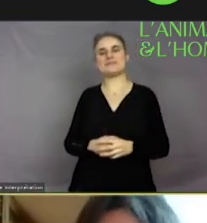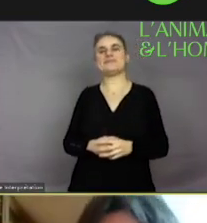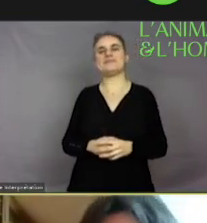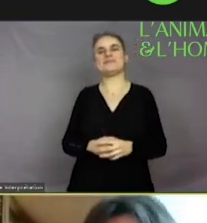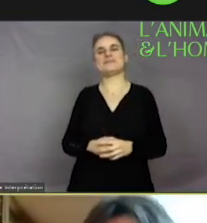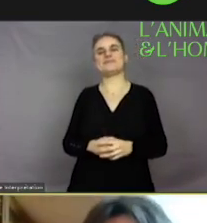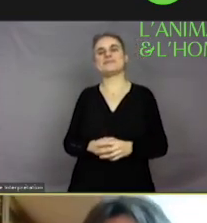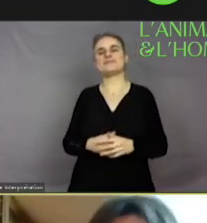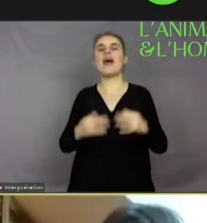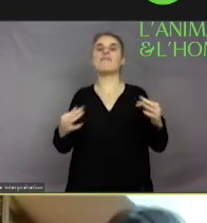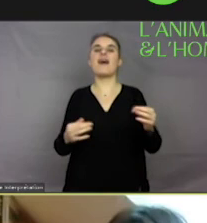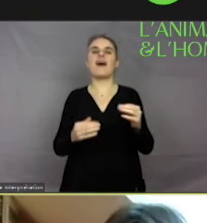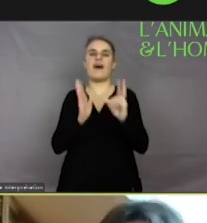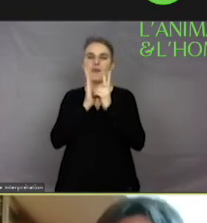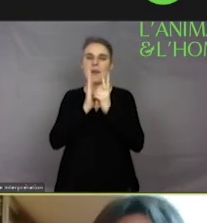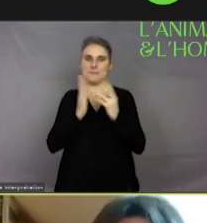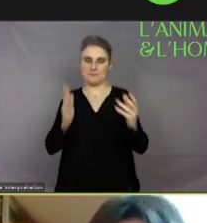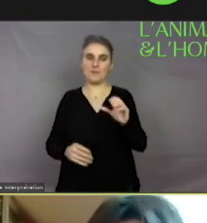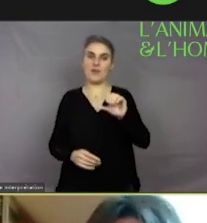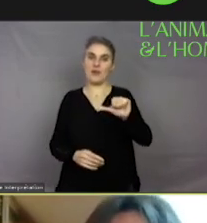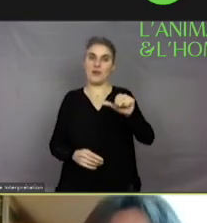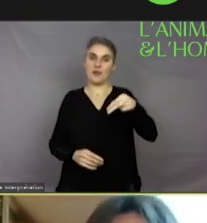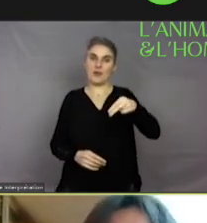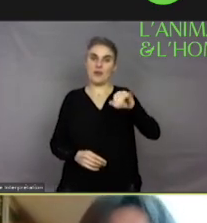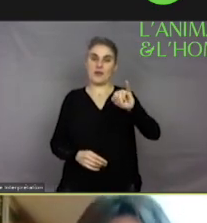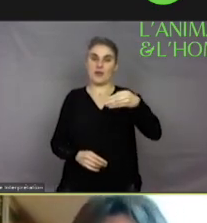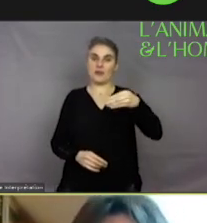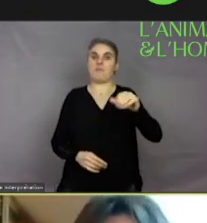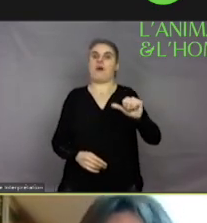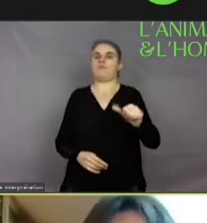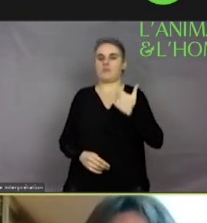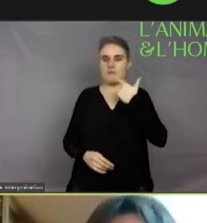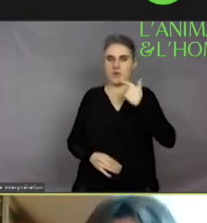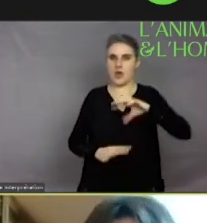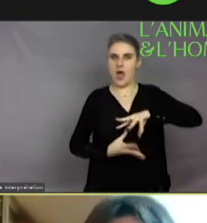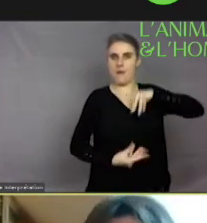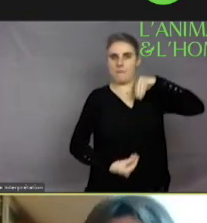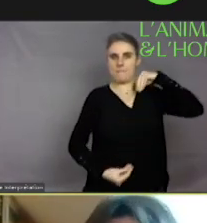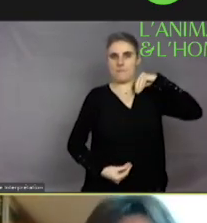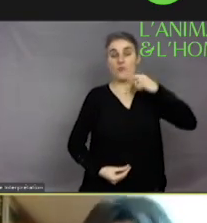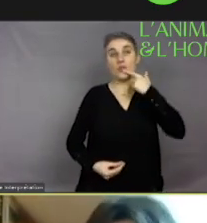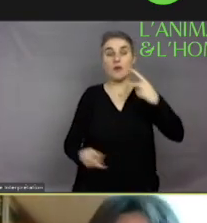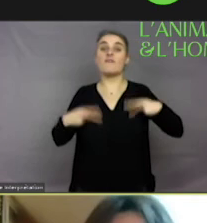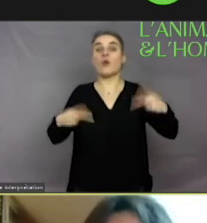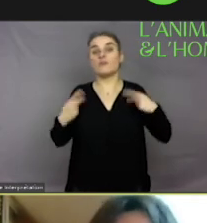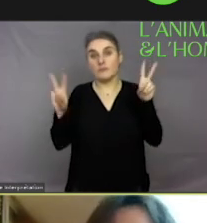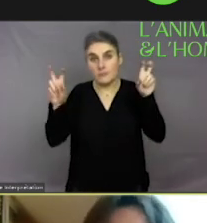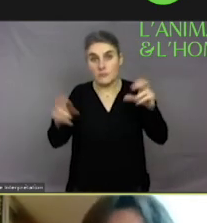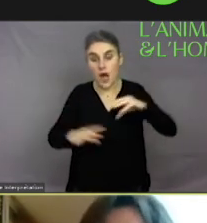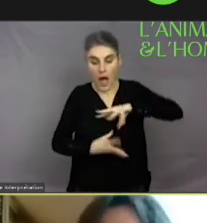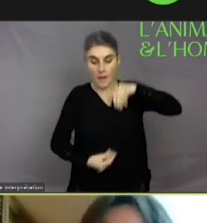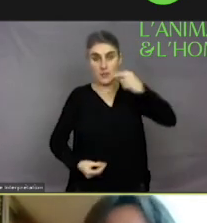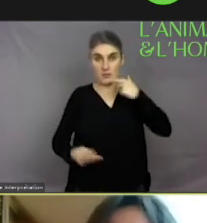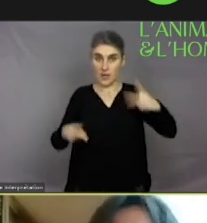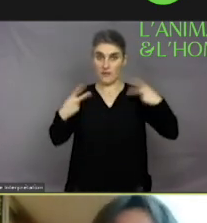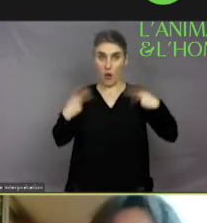sur le plan lexical, anima signifie âme. Alors, l'âme, ça veut dire ce qui est vivant, en fait, ce qui est en